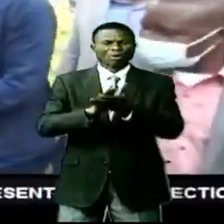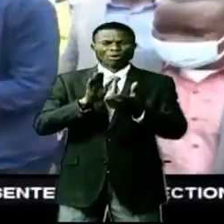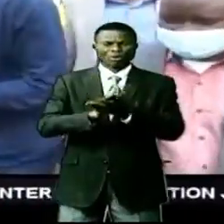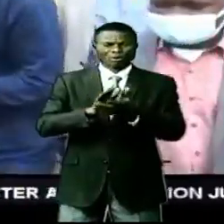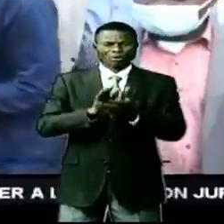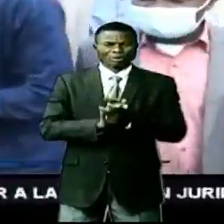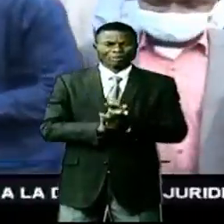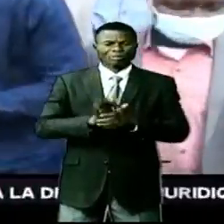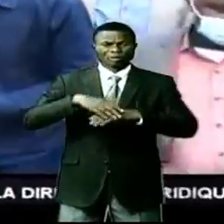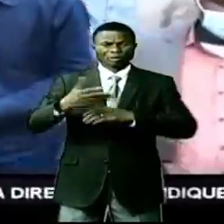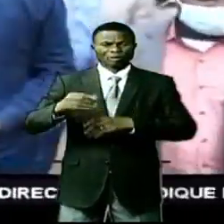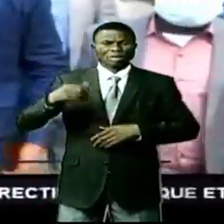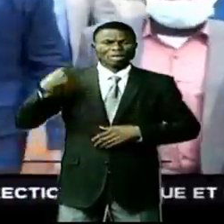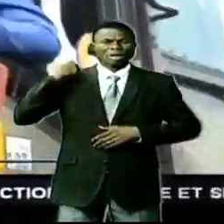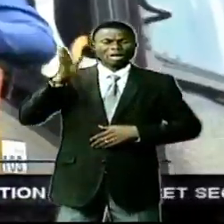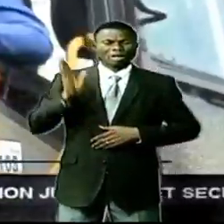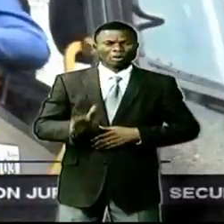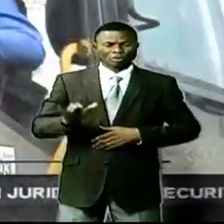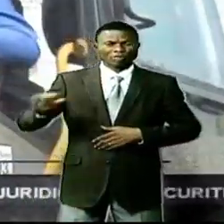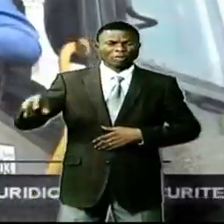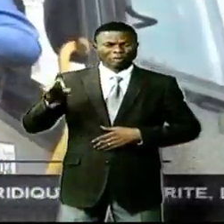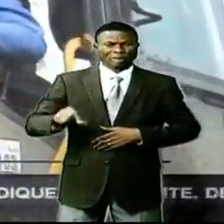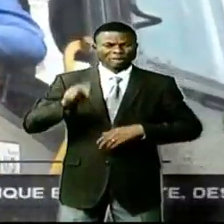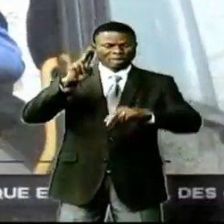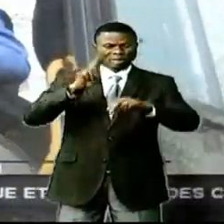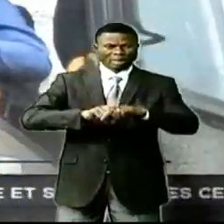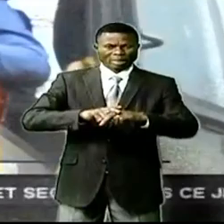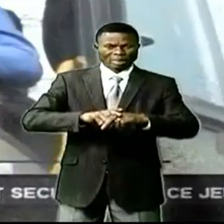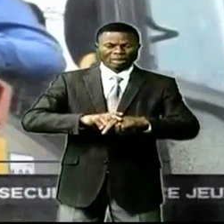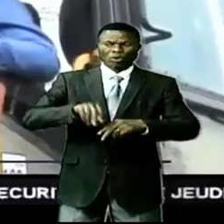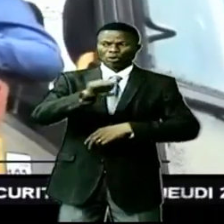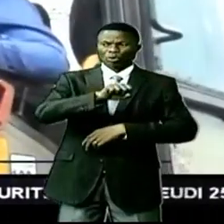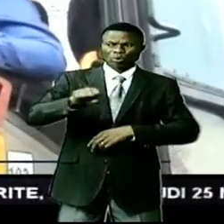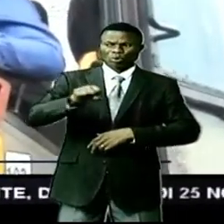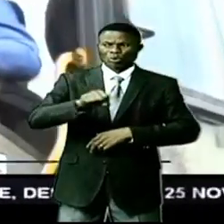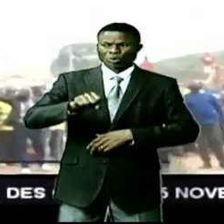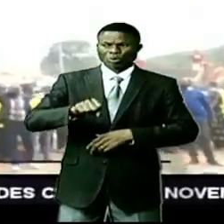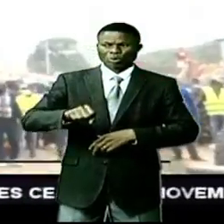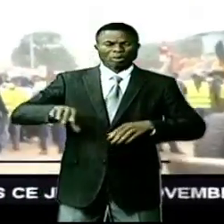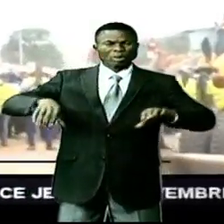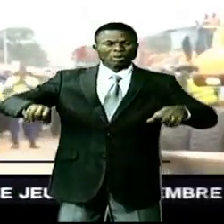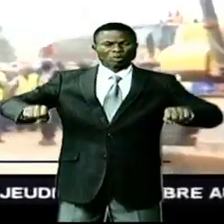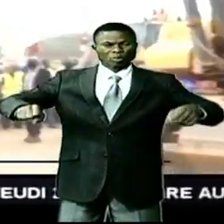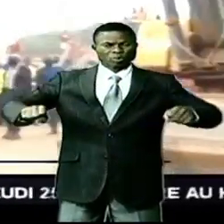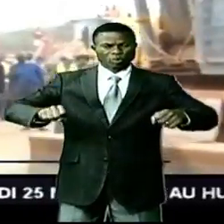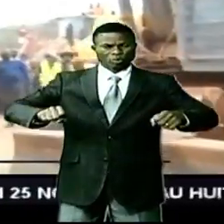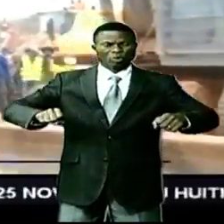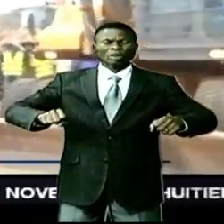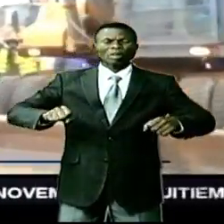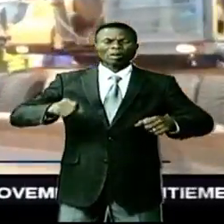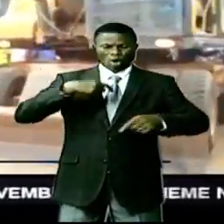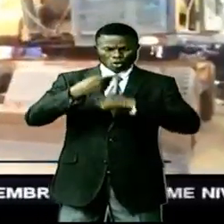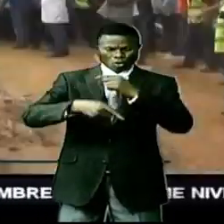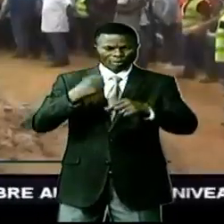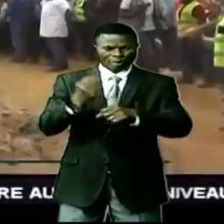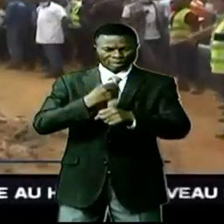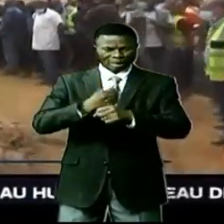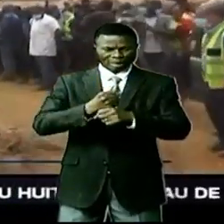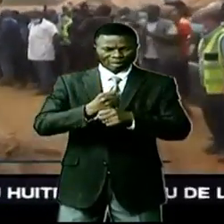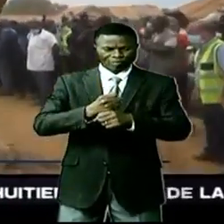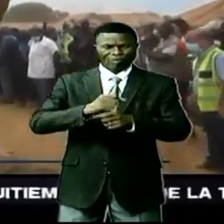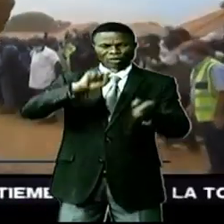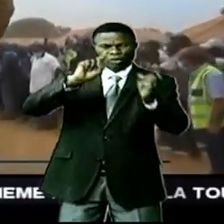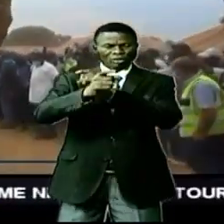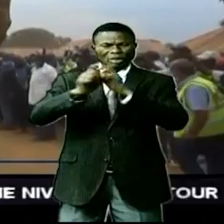Aussitôt après, Jacques Kamboula-Katoué va prendre place à bord d'une pelle, Caterpillar, pour lancer officiellement les travaux de